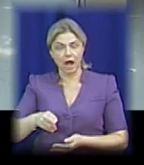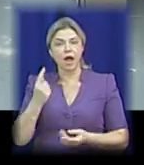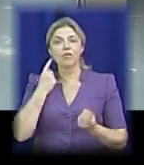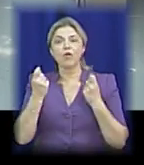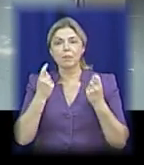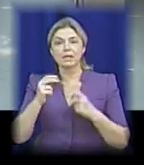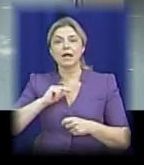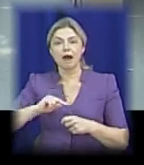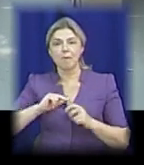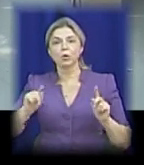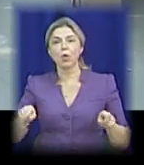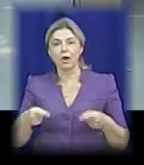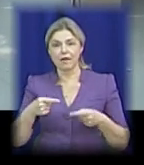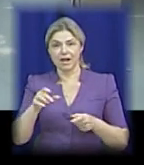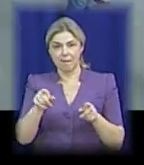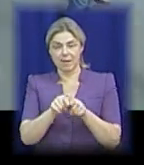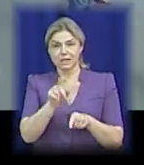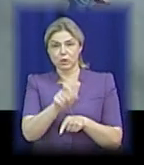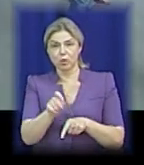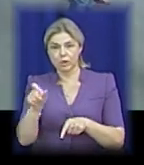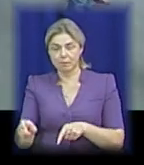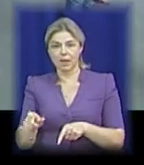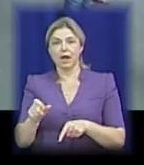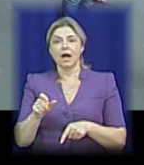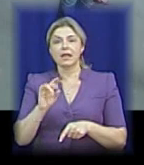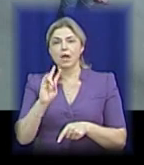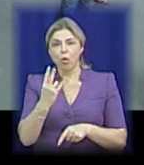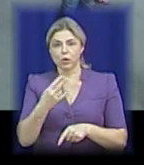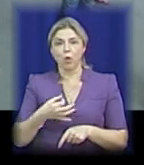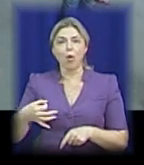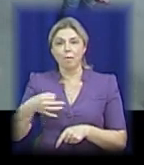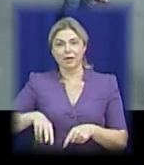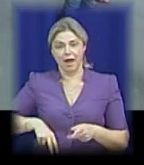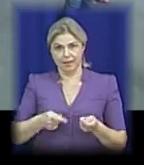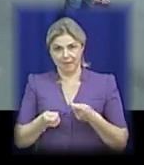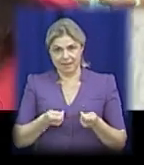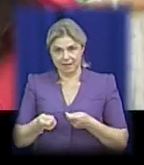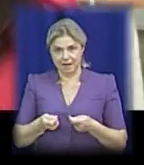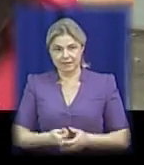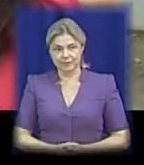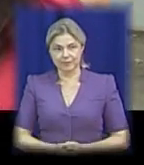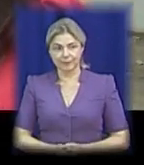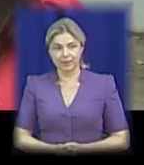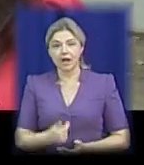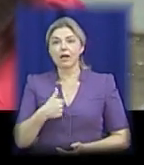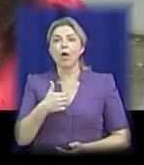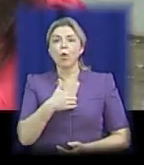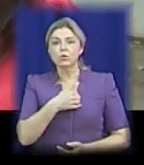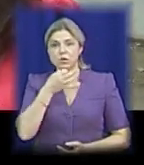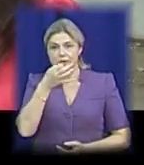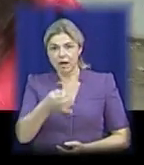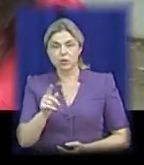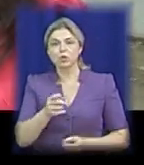організували представники Департаменту соціального захисту населення Миколаївської облдержадміністрації. Я хочу сказати вам, що ми спеціально